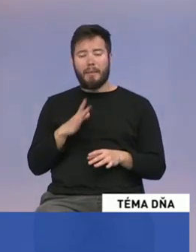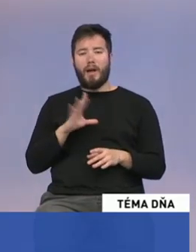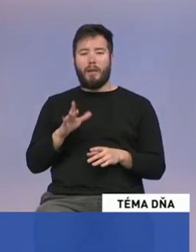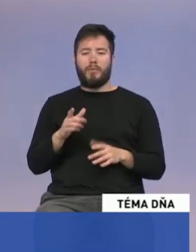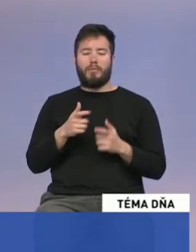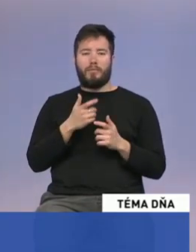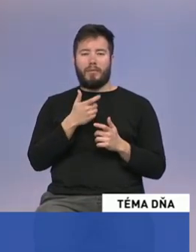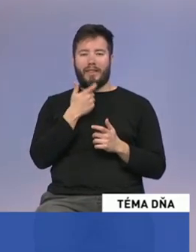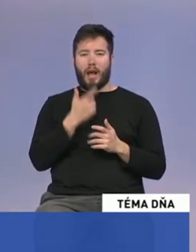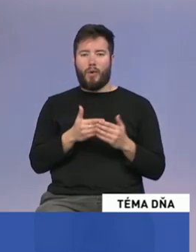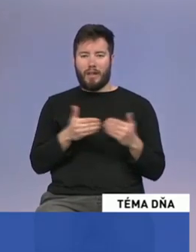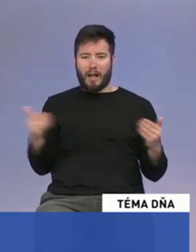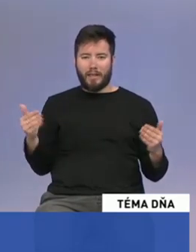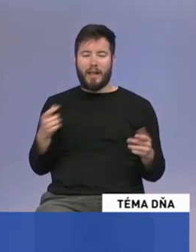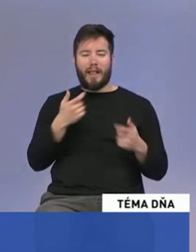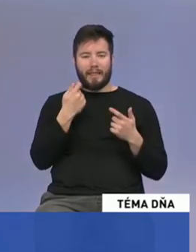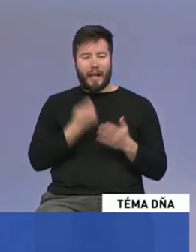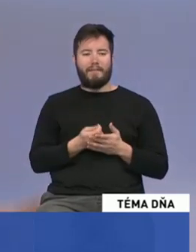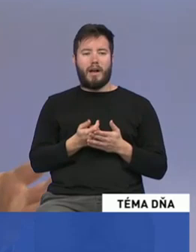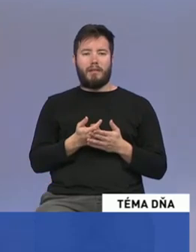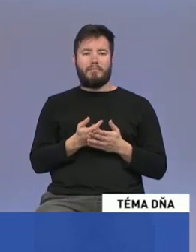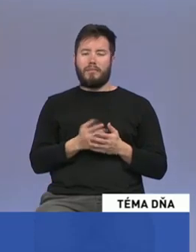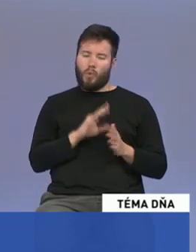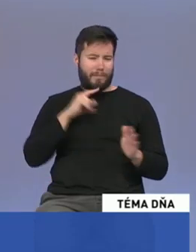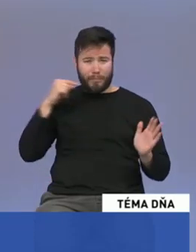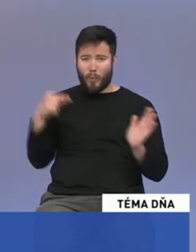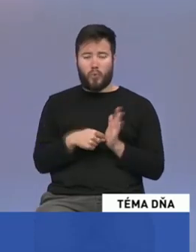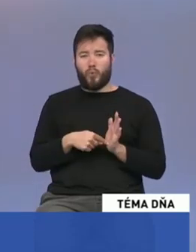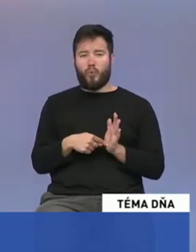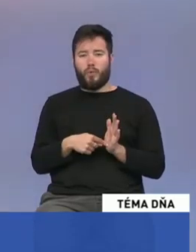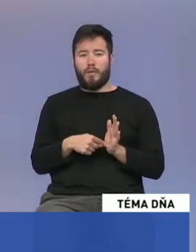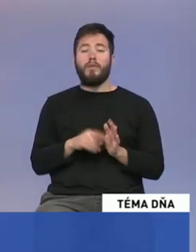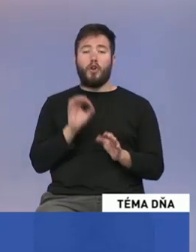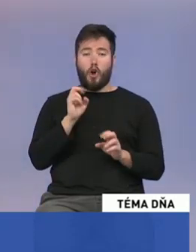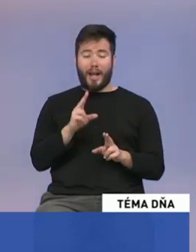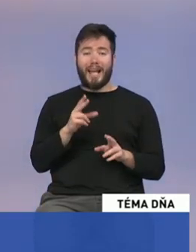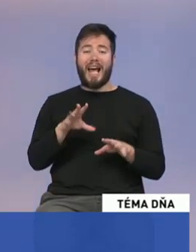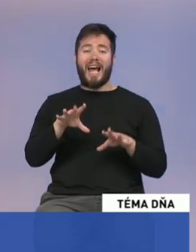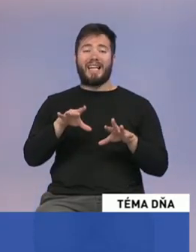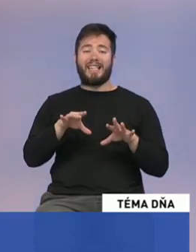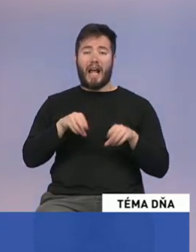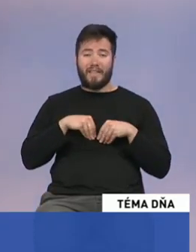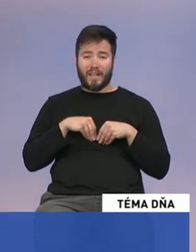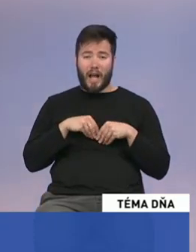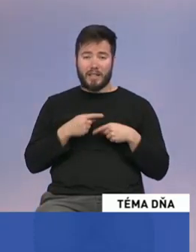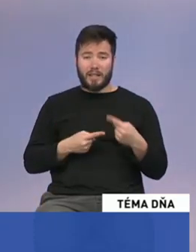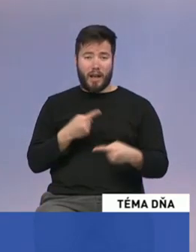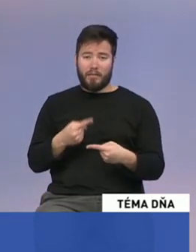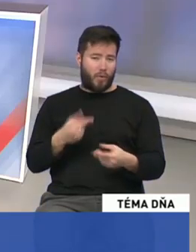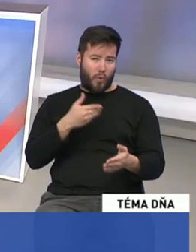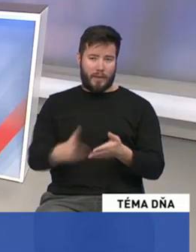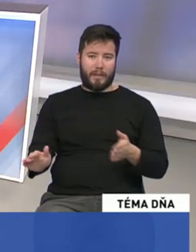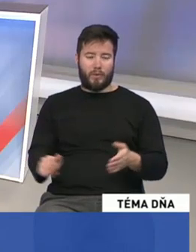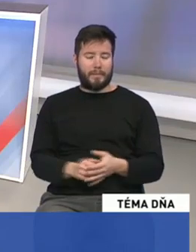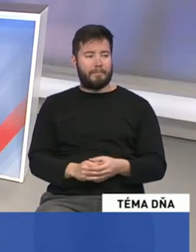sme dali definitívnu bodku za tým a teda dobre, prejde proces ratifikácii a my ho odmietneme. Máte ešte 3 minúty 38